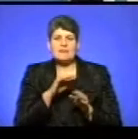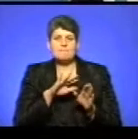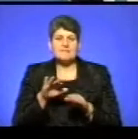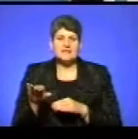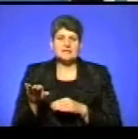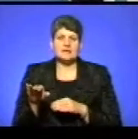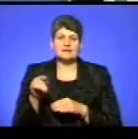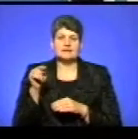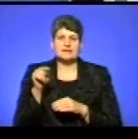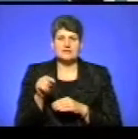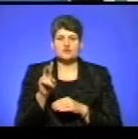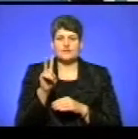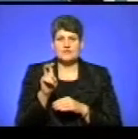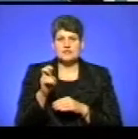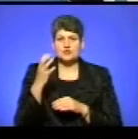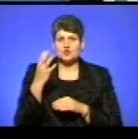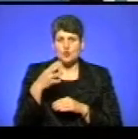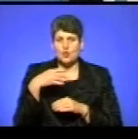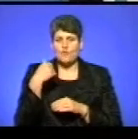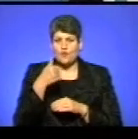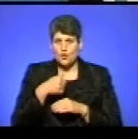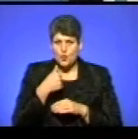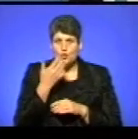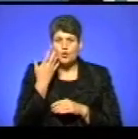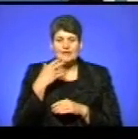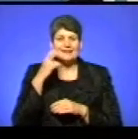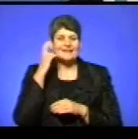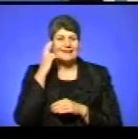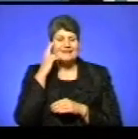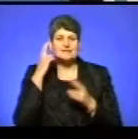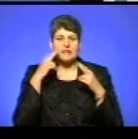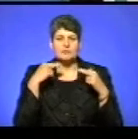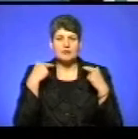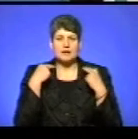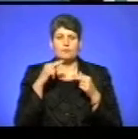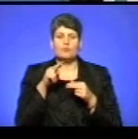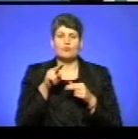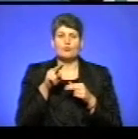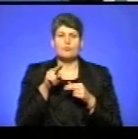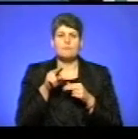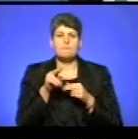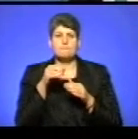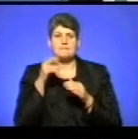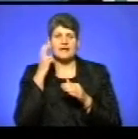1240 року, коли київські чинці, києво-печерські чинці,